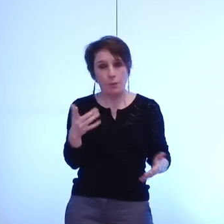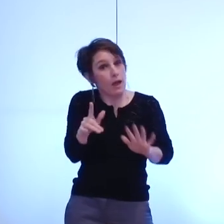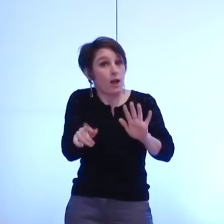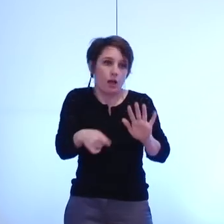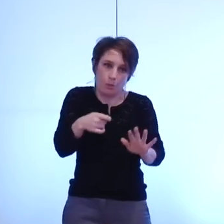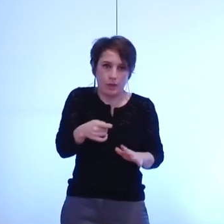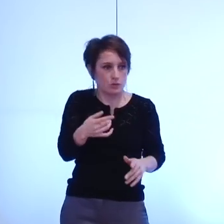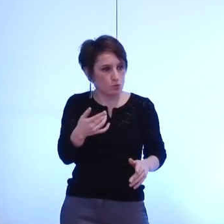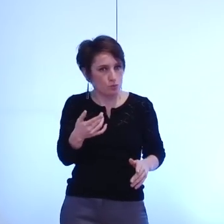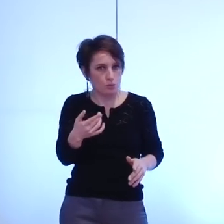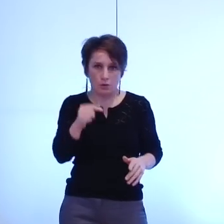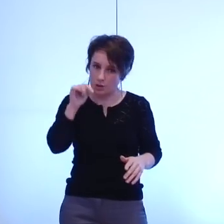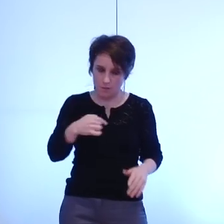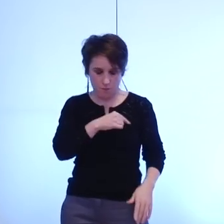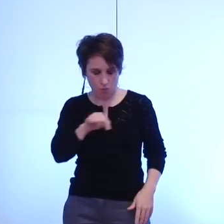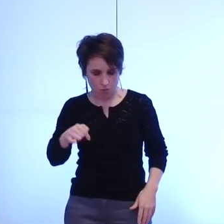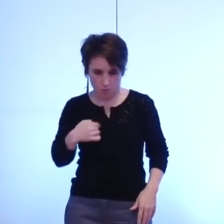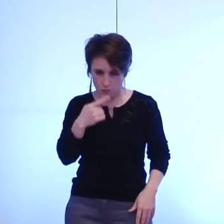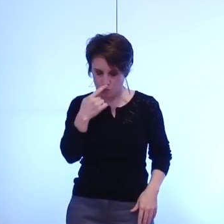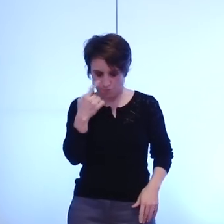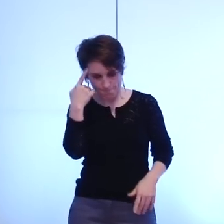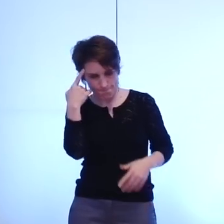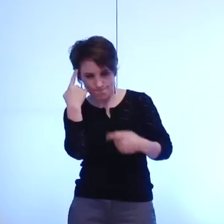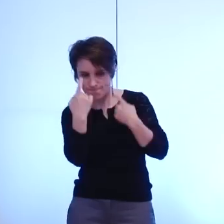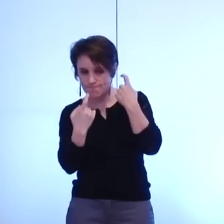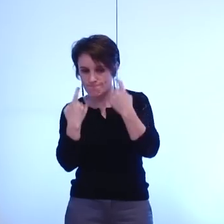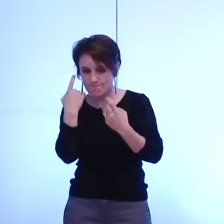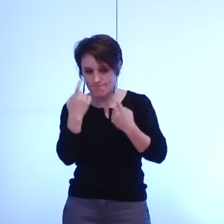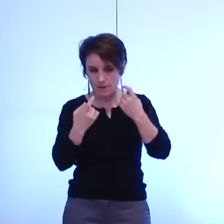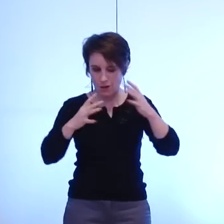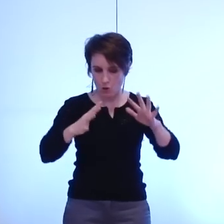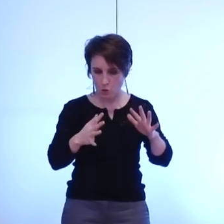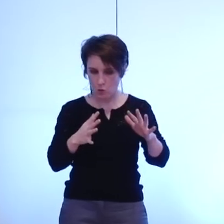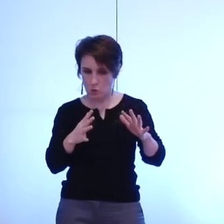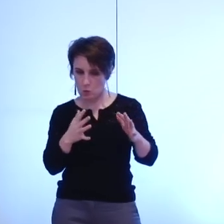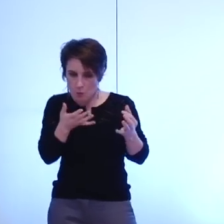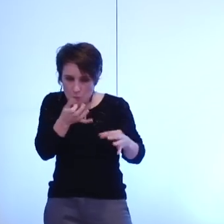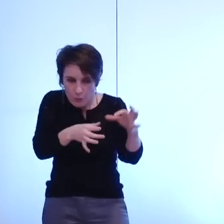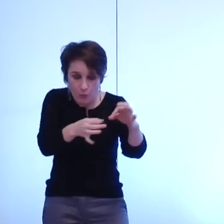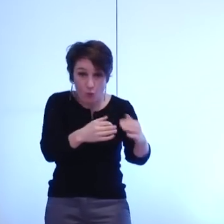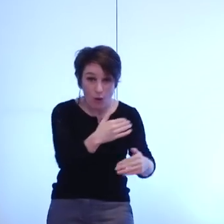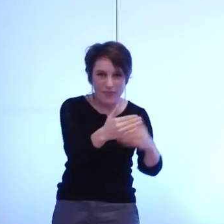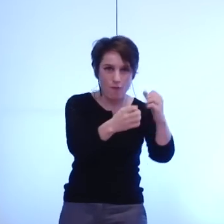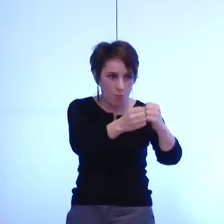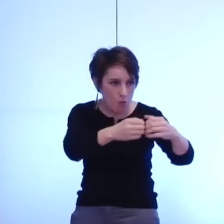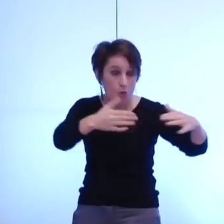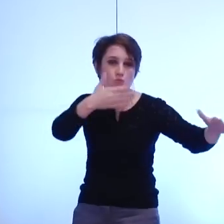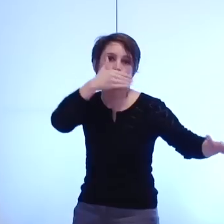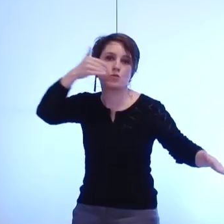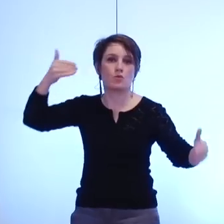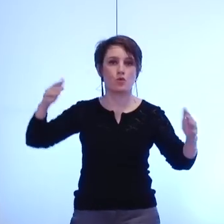nous amener à repenser et à penser à son développement différemment c